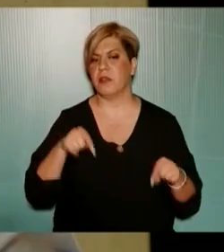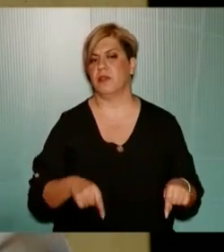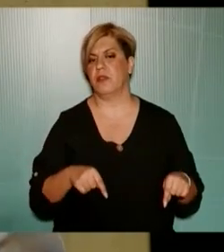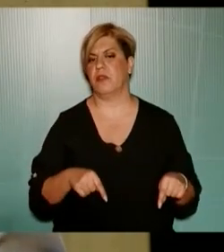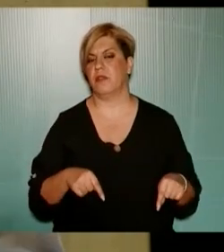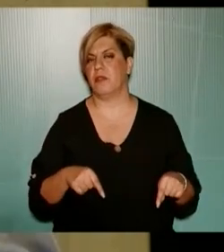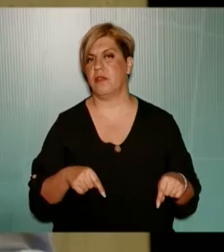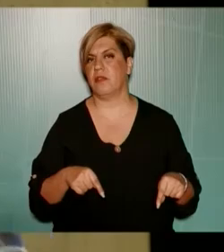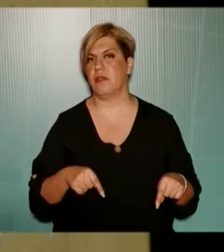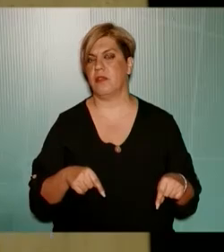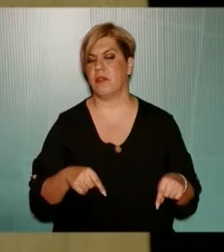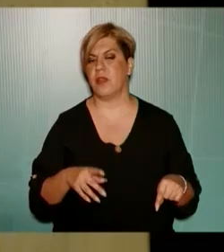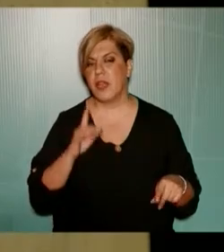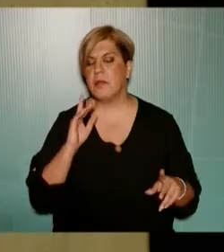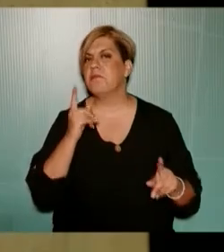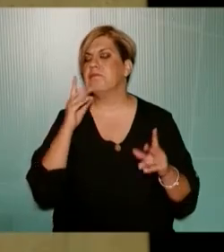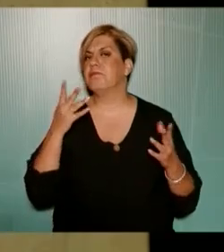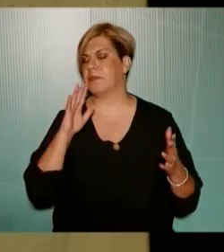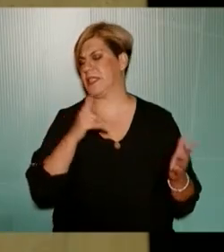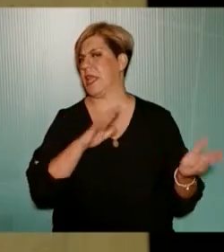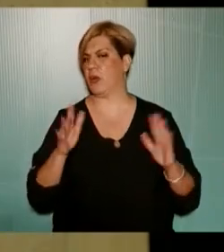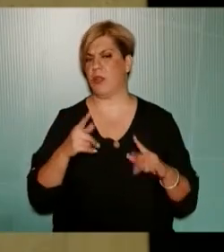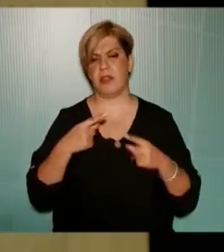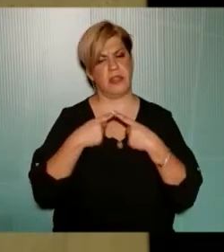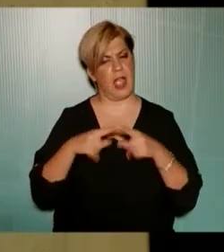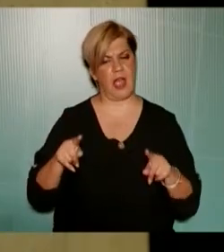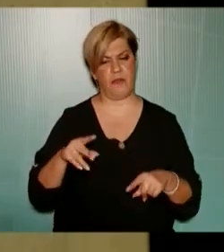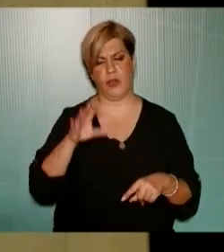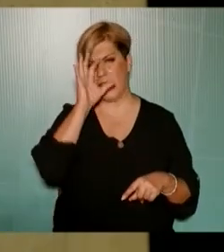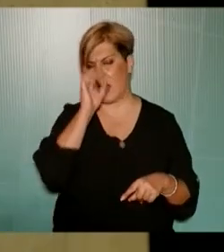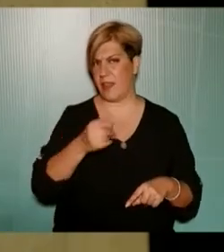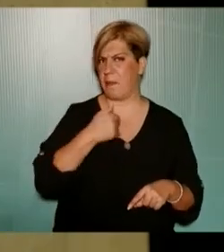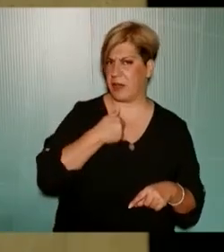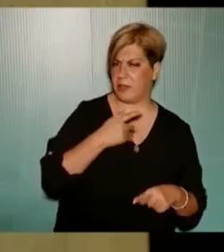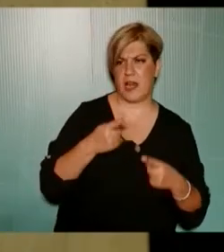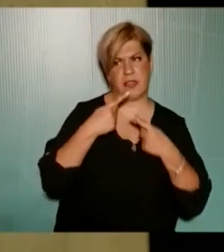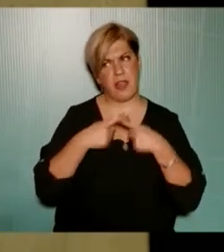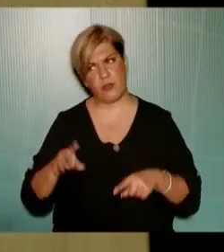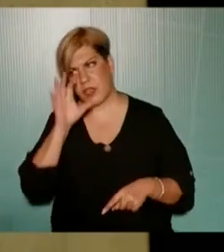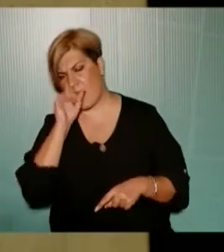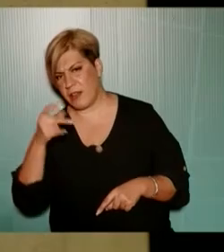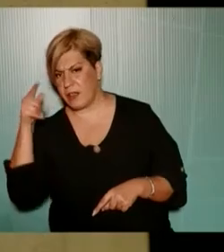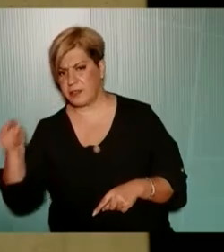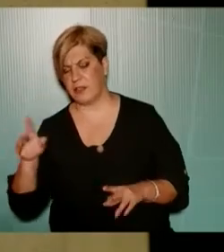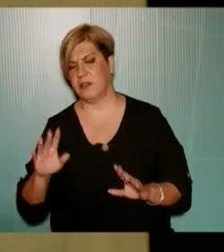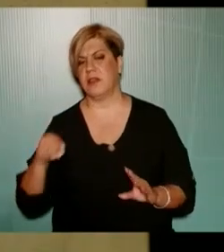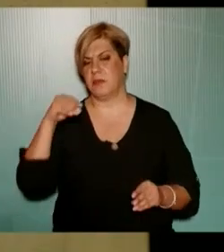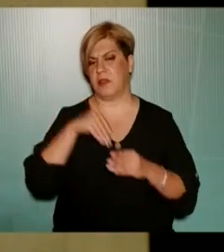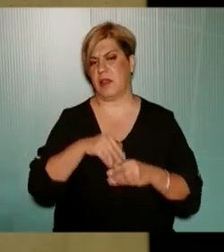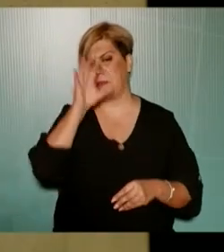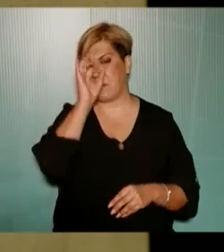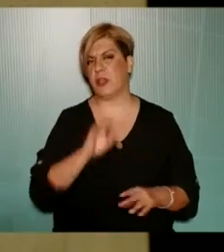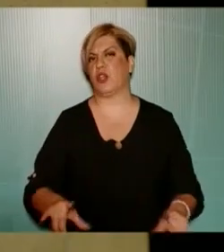το βήμα είναι κάτι πάρα πολύ σχετικό είναι διαφορετική η αλήθεια για τον καθένα και η αλήθεια εκφράζεται τελικά μέσα από την